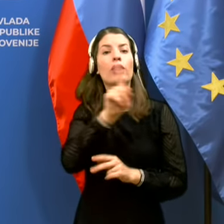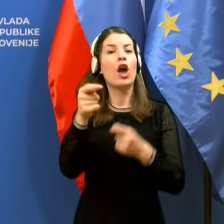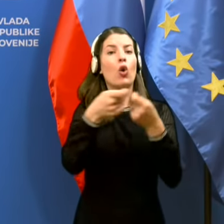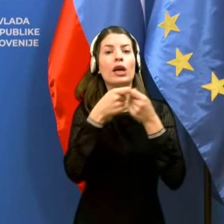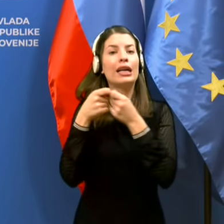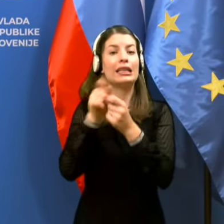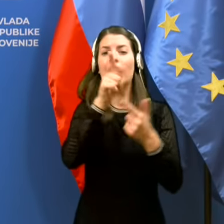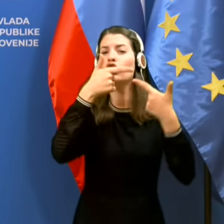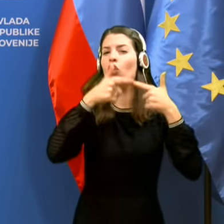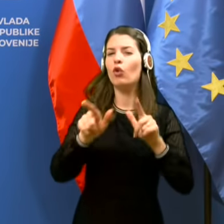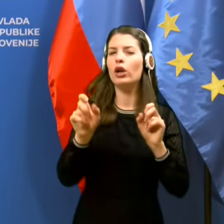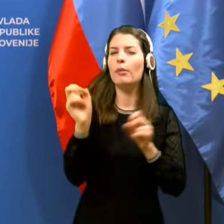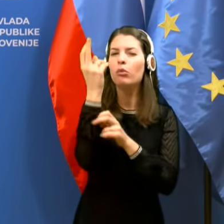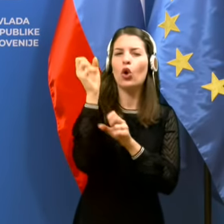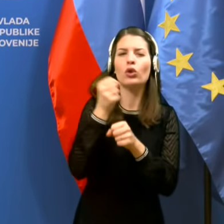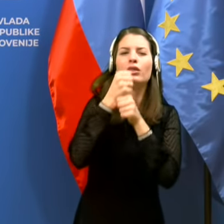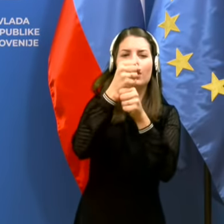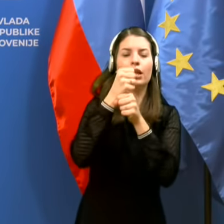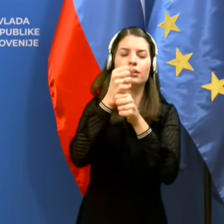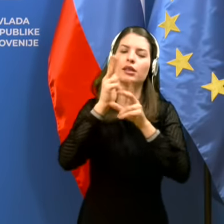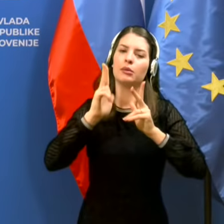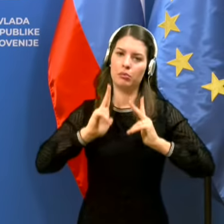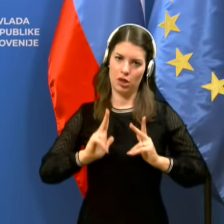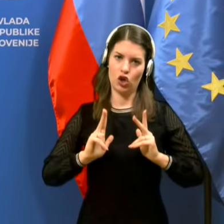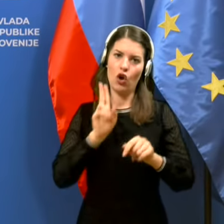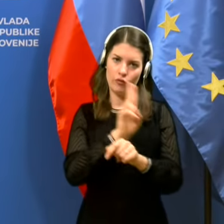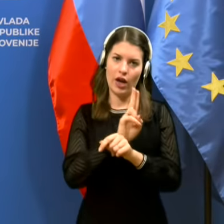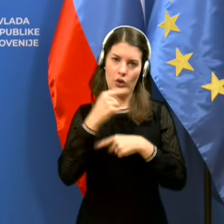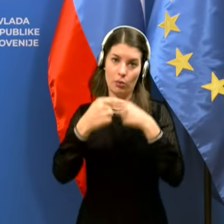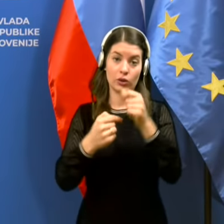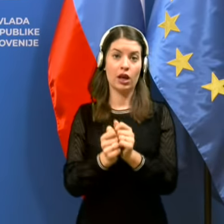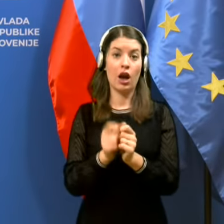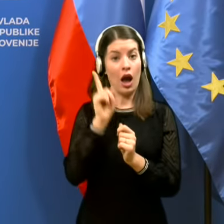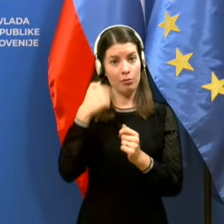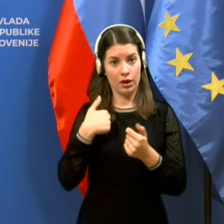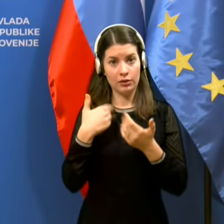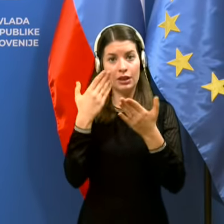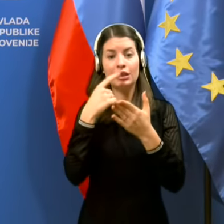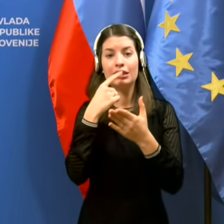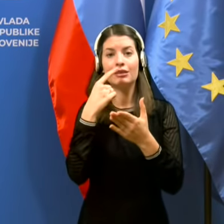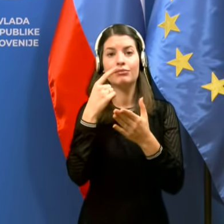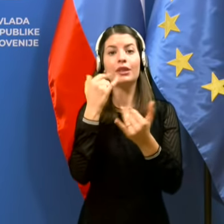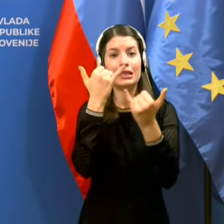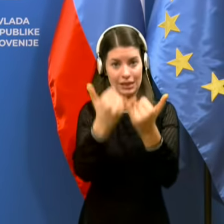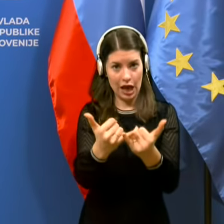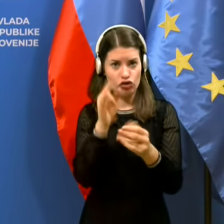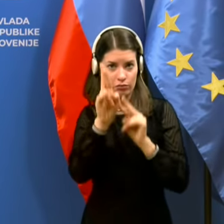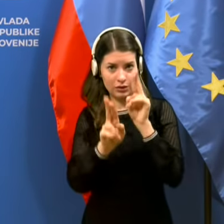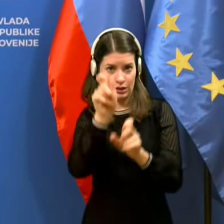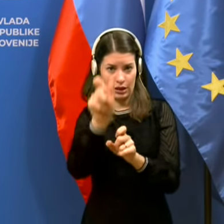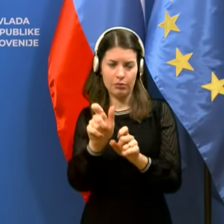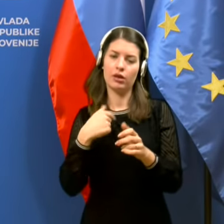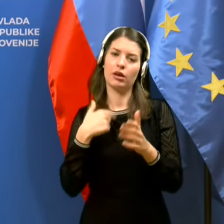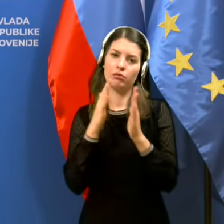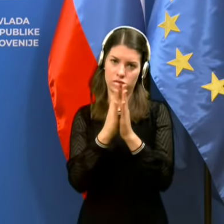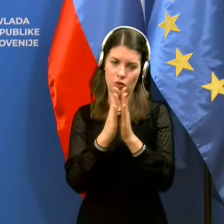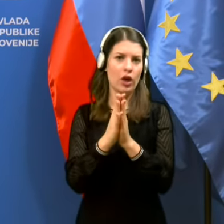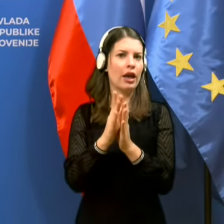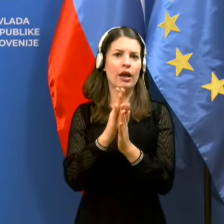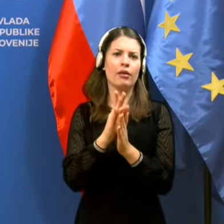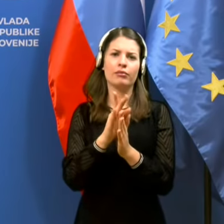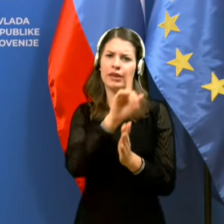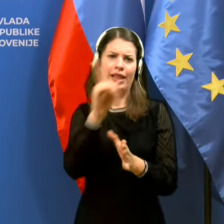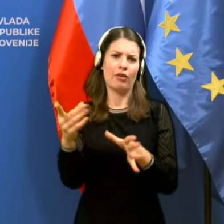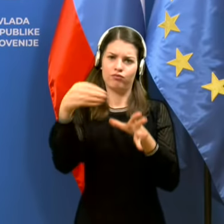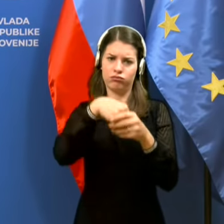nedovoljeni protesti potekali merno in varno. Kljub temu pa staršem in skrbnikom svetujemo, naj svojih otrok na ta način ne izpostavljajo